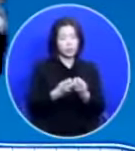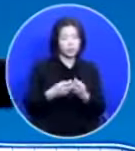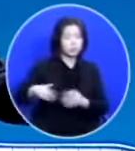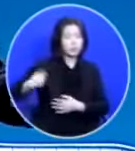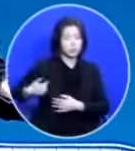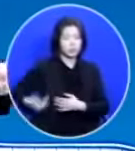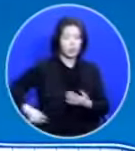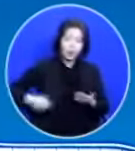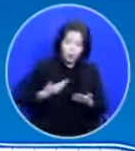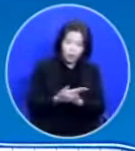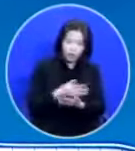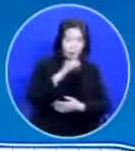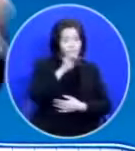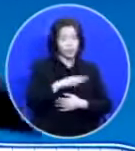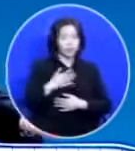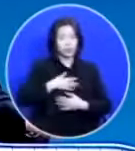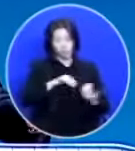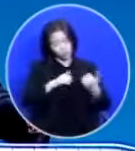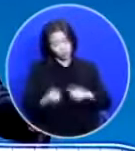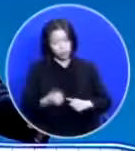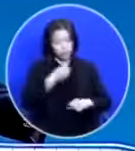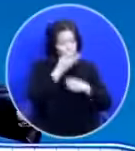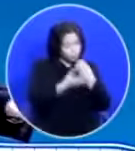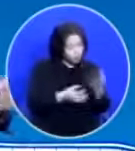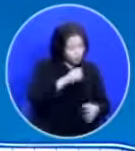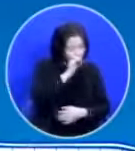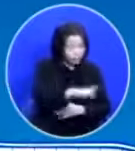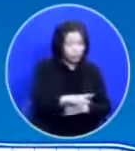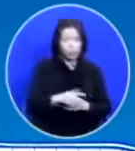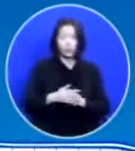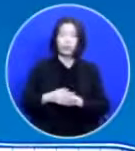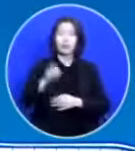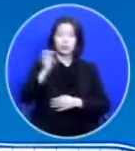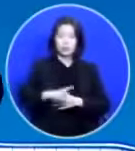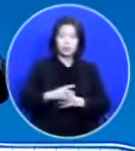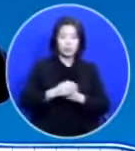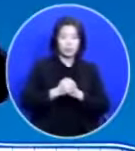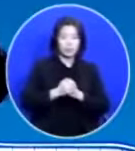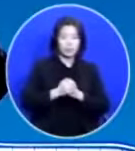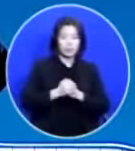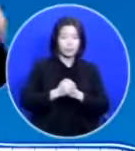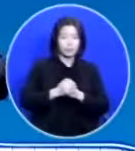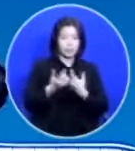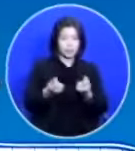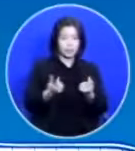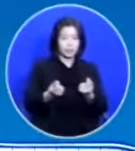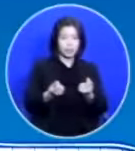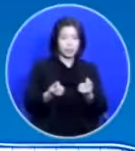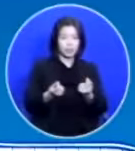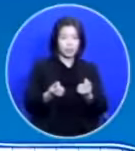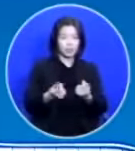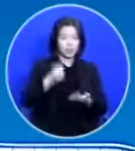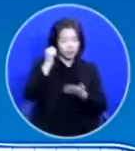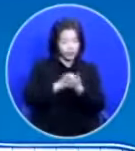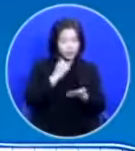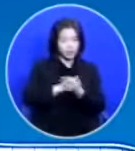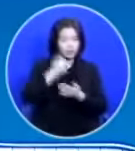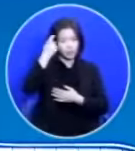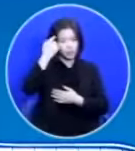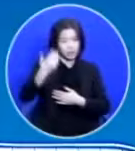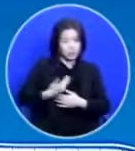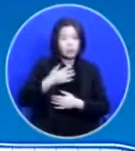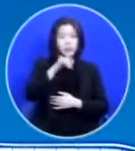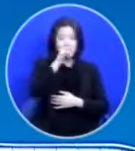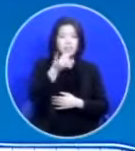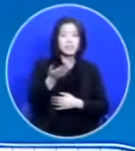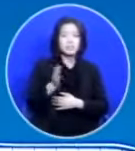회개해도 안 되고 나는 죽었다고 고백해도 안 되고 그러면서 이렇게 안타깝게 질문을 하지만